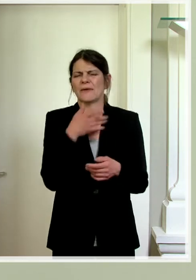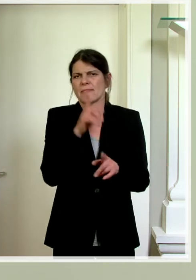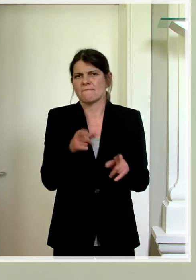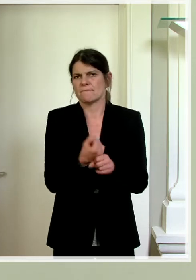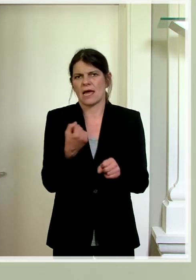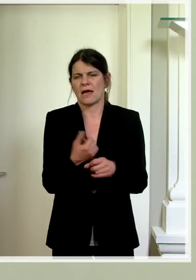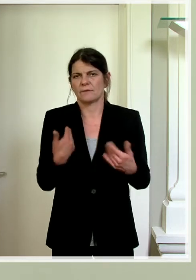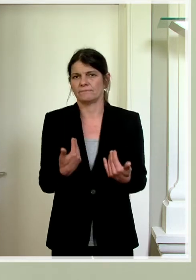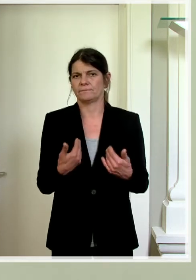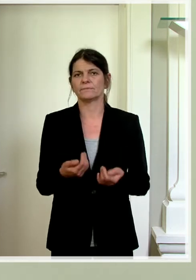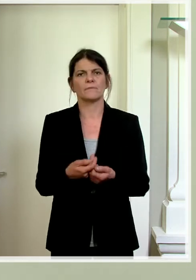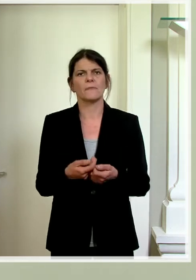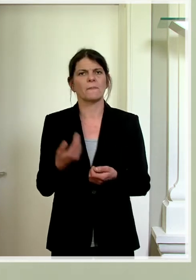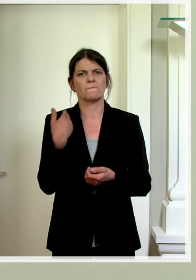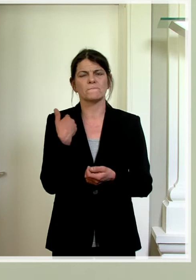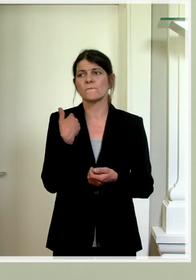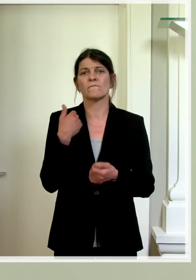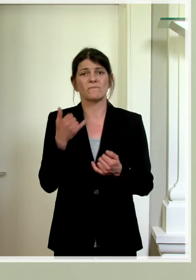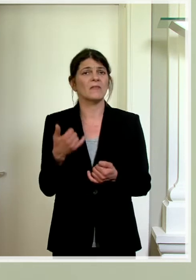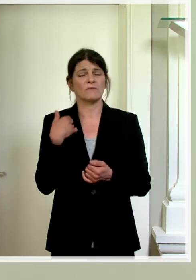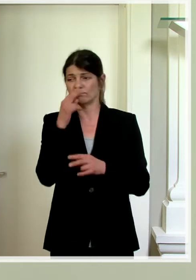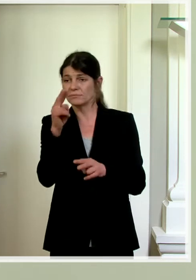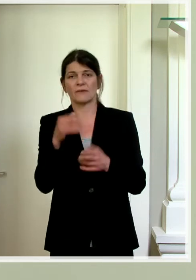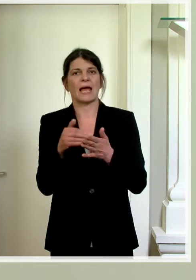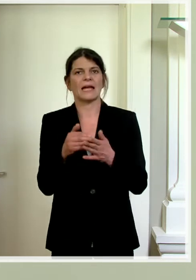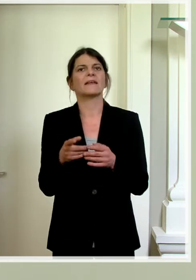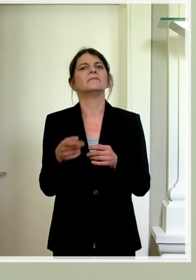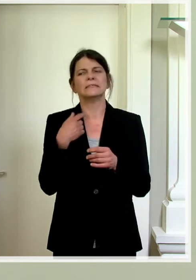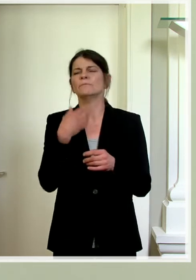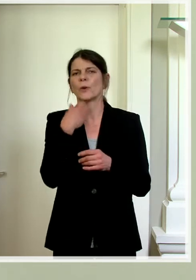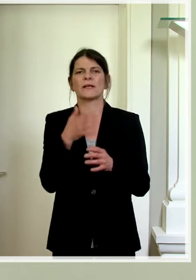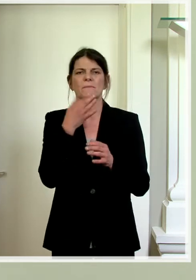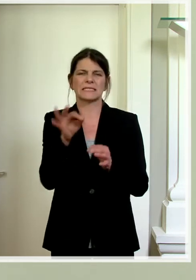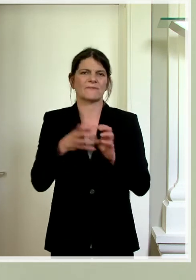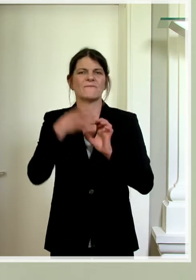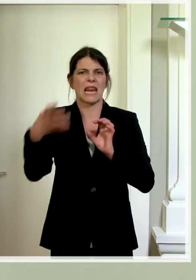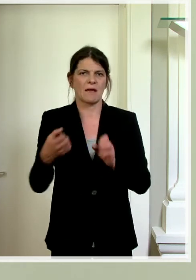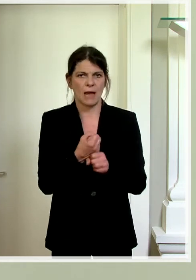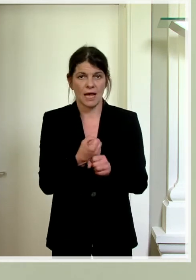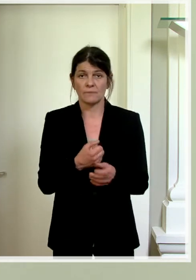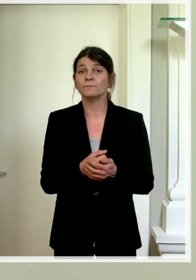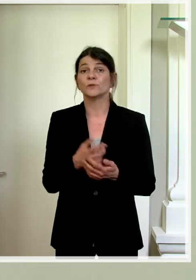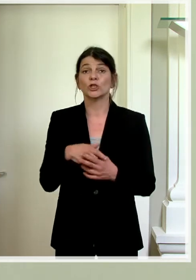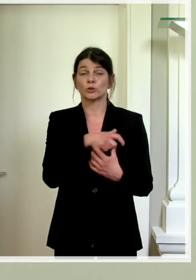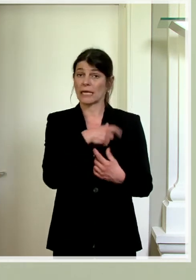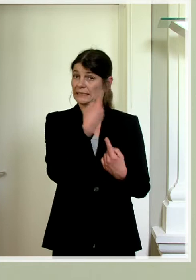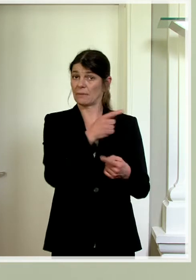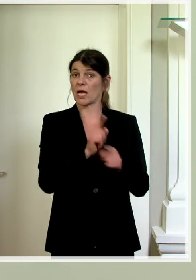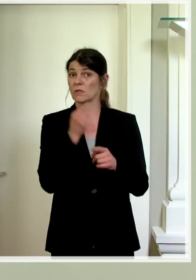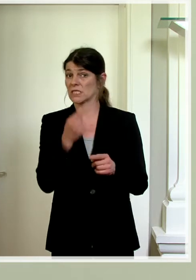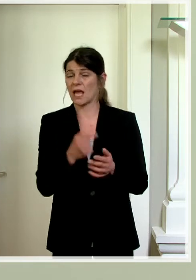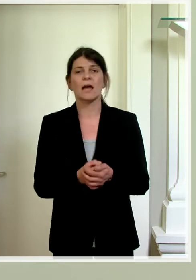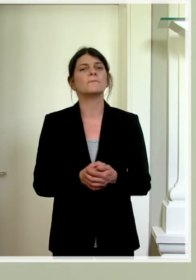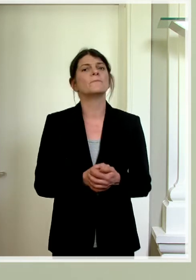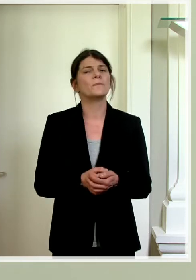tun. Unser erleichtertes Regime gilt natürlich auch für die Verlängerung. Zudem hat die Schweiz kommuniziert, dass für